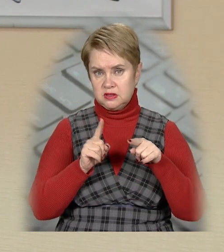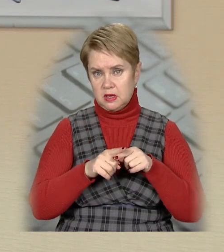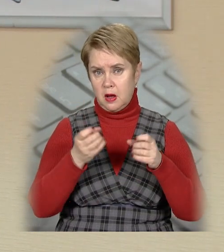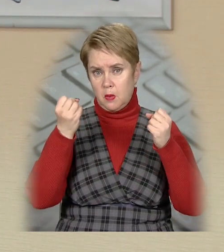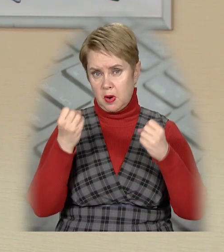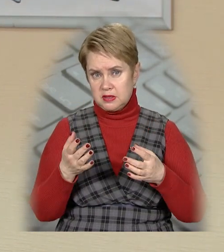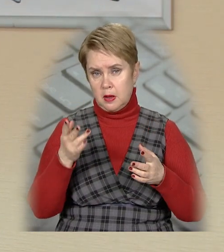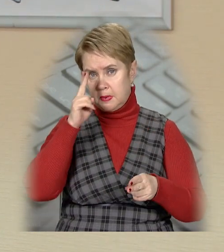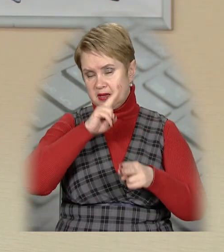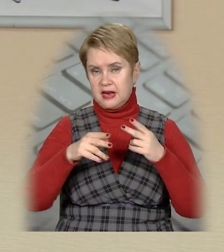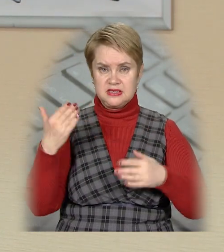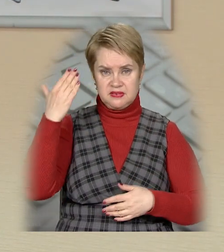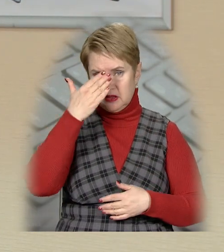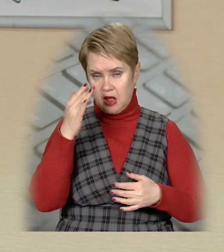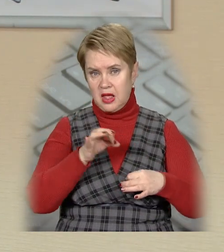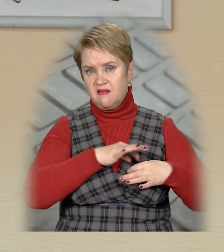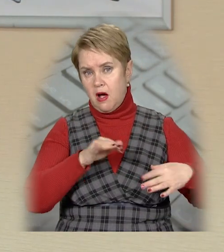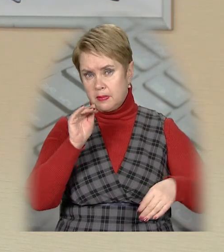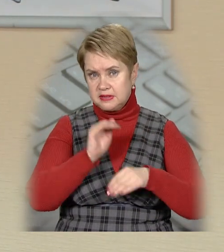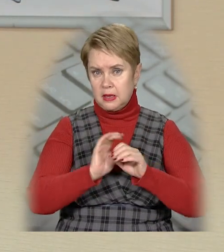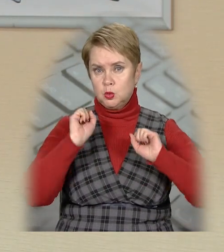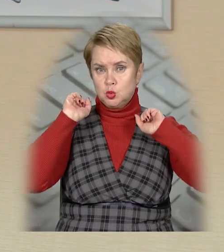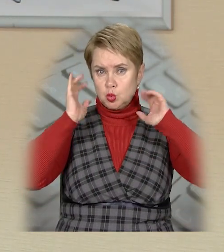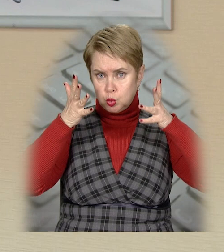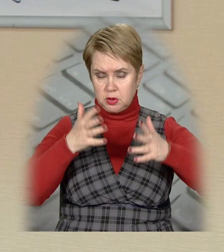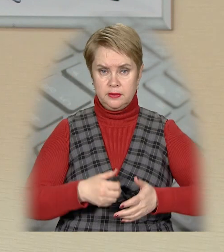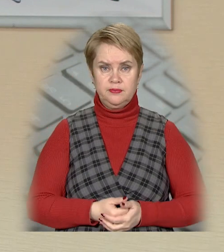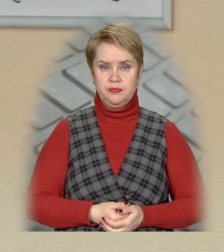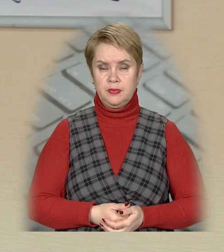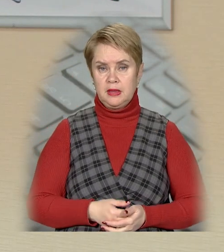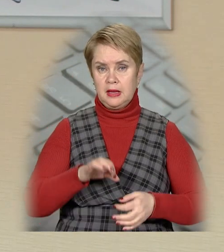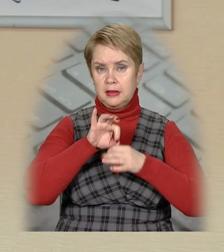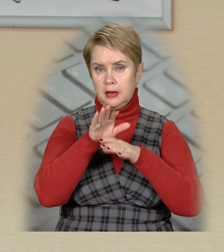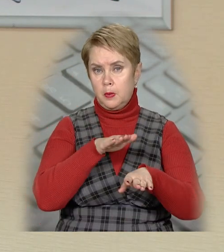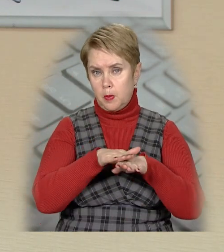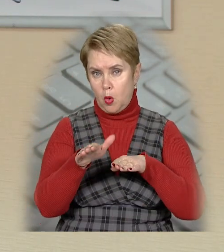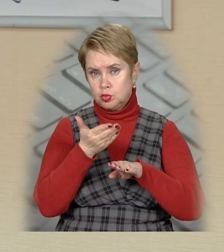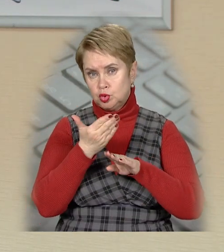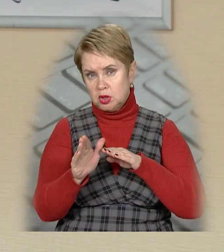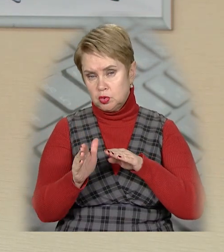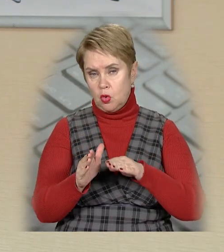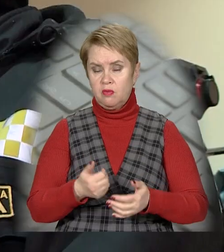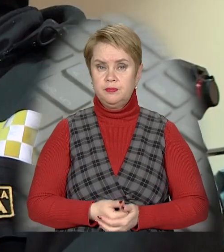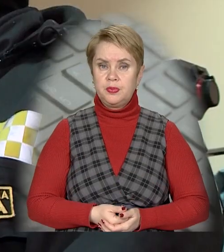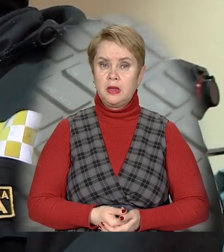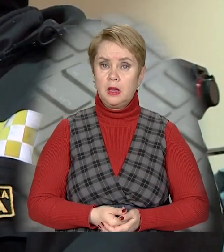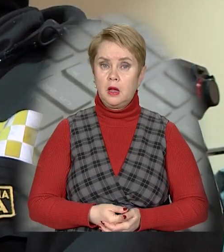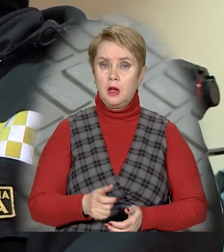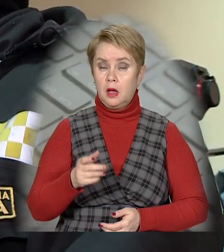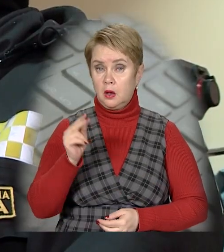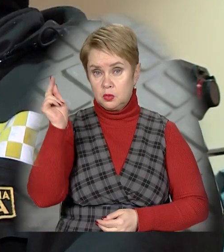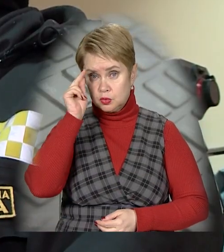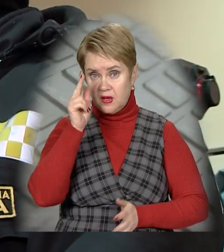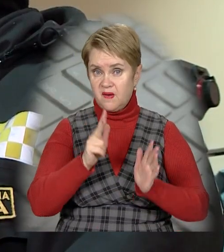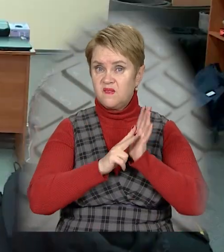банальна відтрата свідомості, допідозрена інфаркт, підозрена інсульт, дії при повному та частковому удавленні. Курс тривав